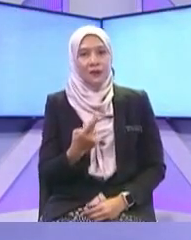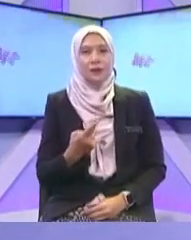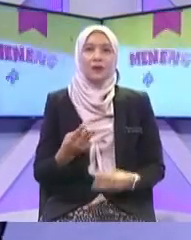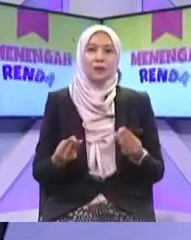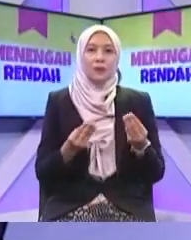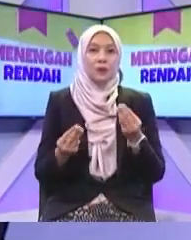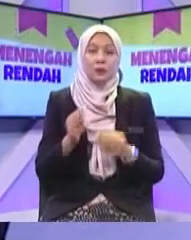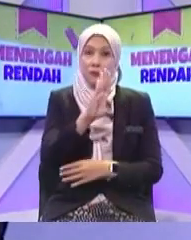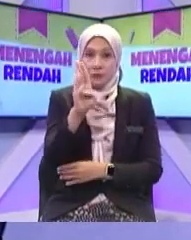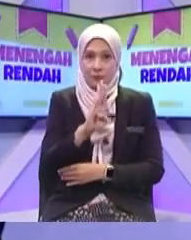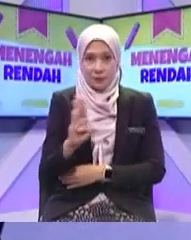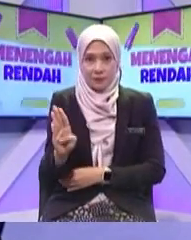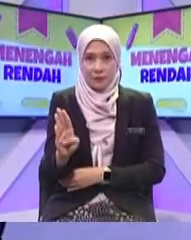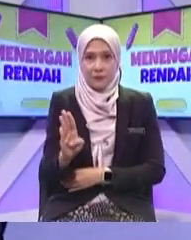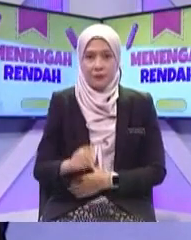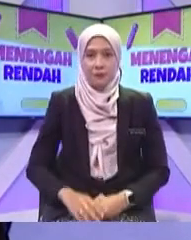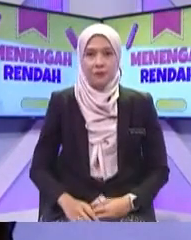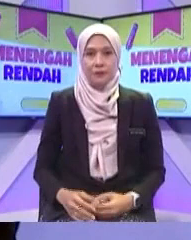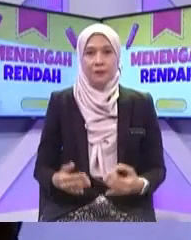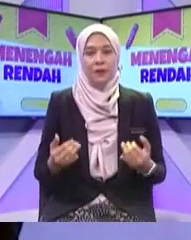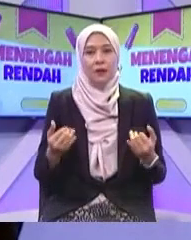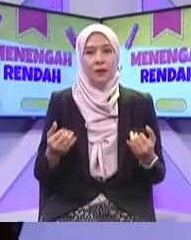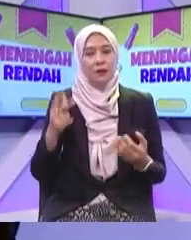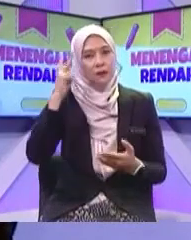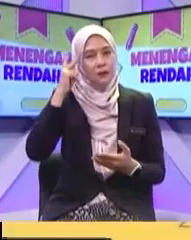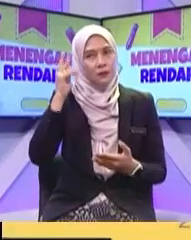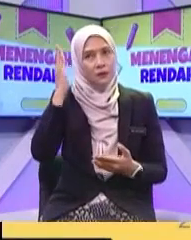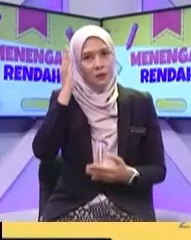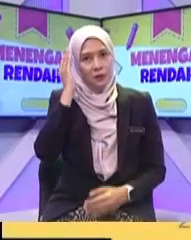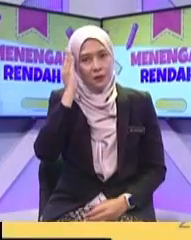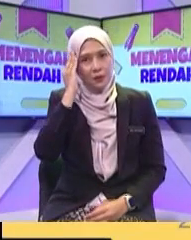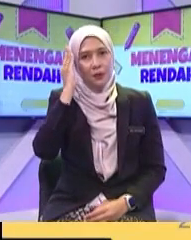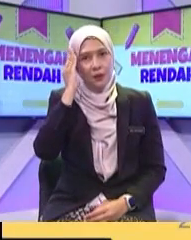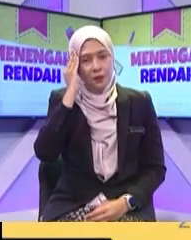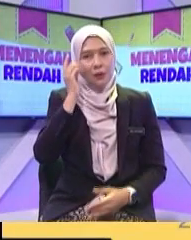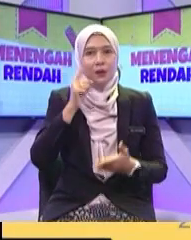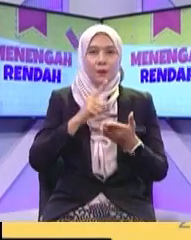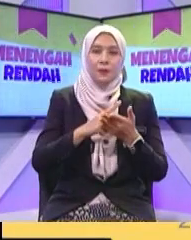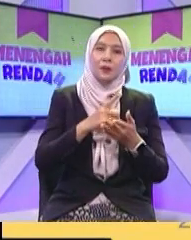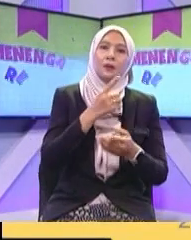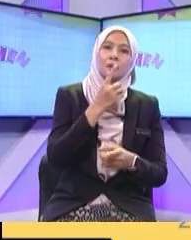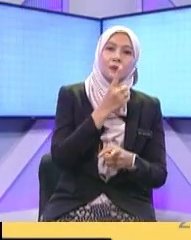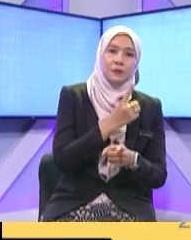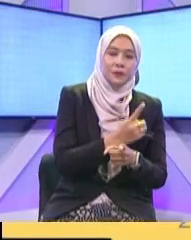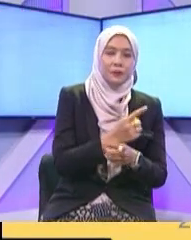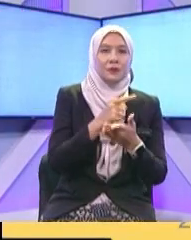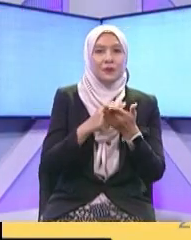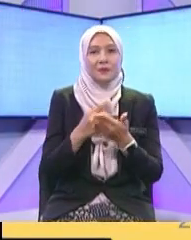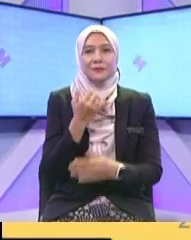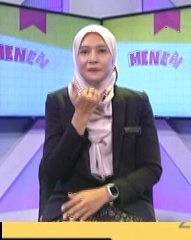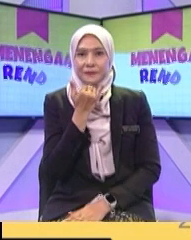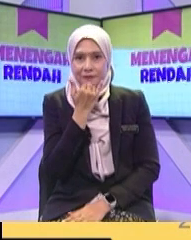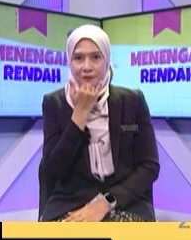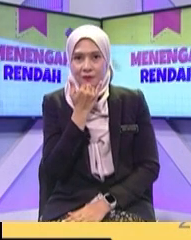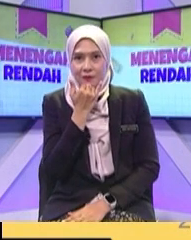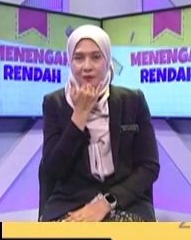sebagainya yang seterusnya adalah kenal pasti kebenaran dan kesaihan suatu berita dalam internet sama seperti mana yang kita ulang-ulang